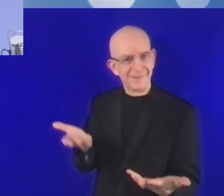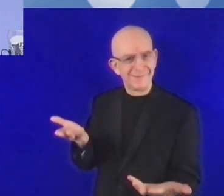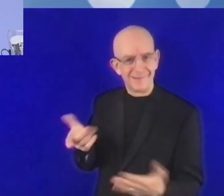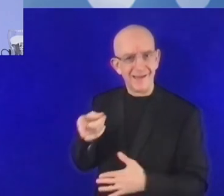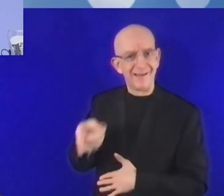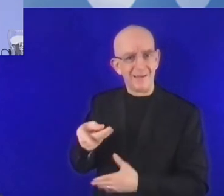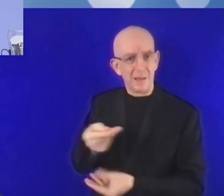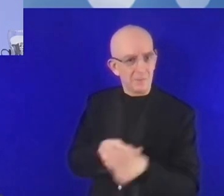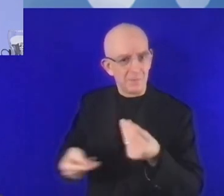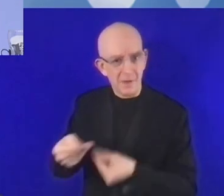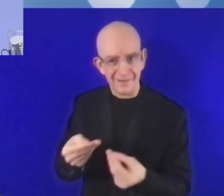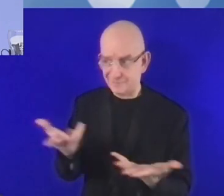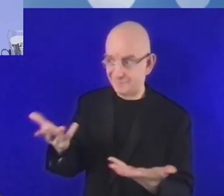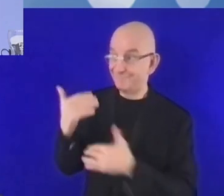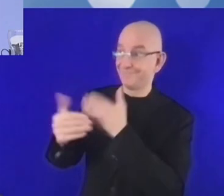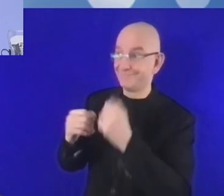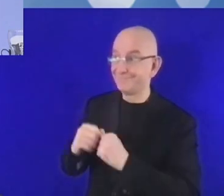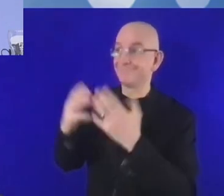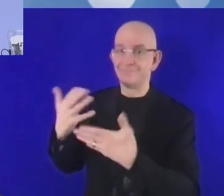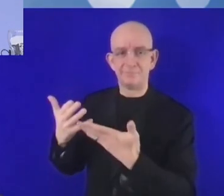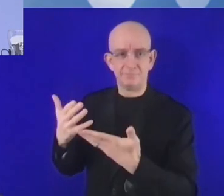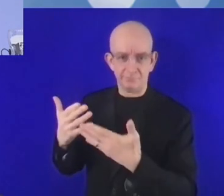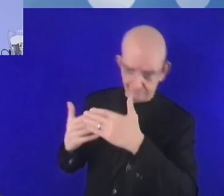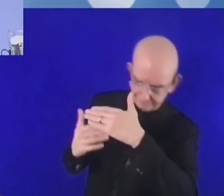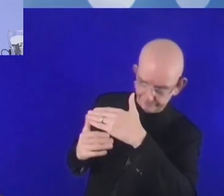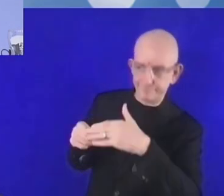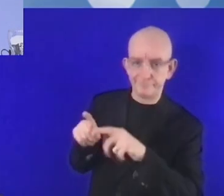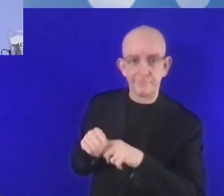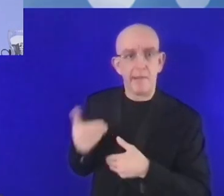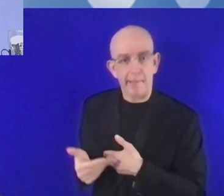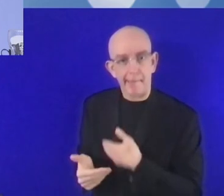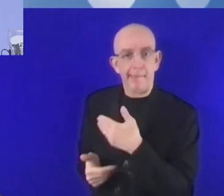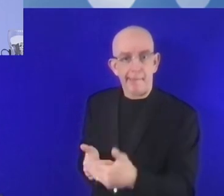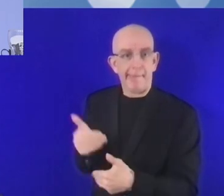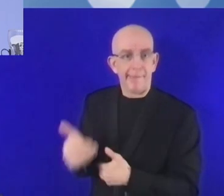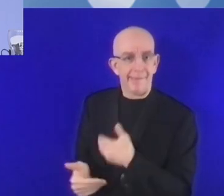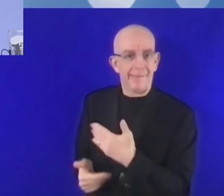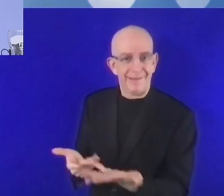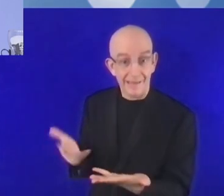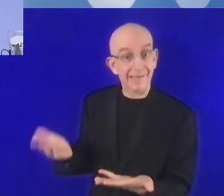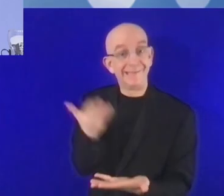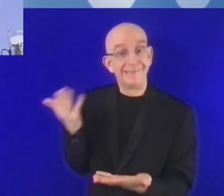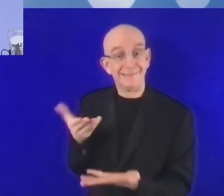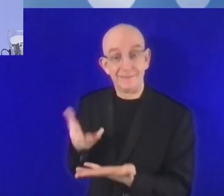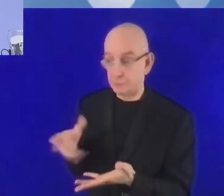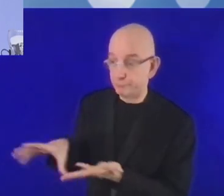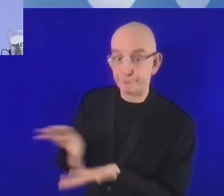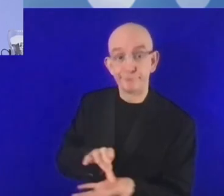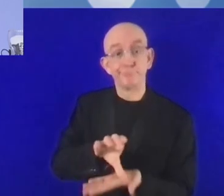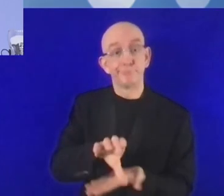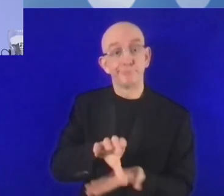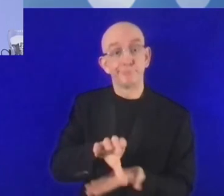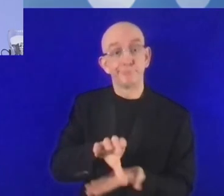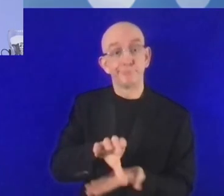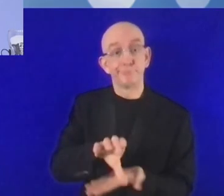أحتاجت مثل هذه الشركات لمثل هذا التمويل. ولكن غيرها من الشركات ليس لديها